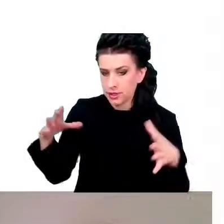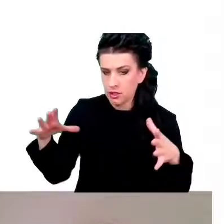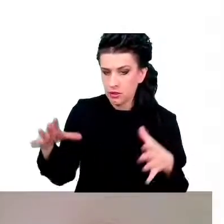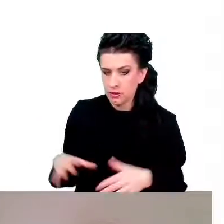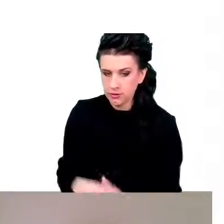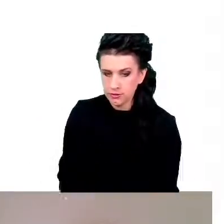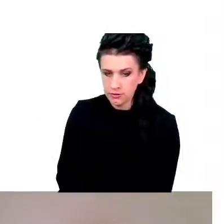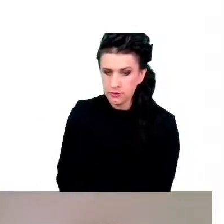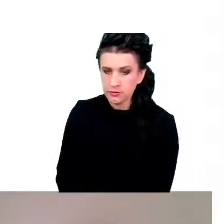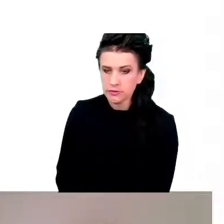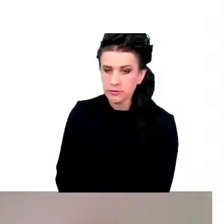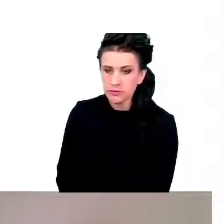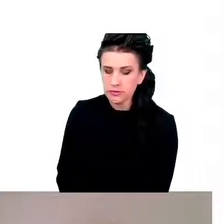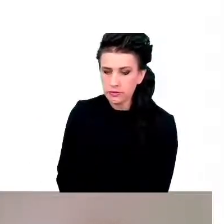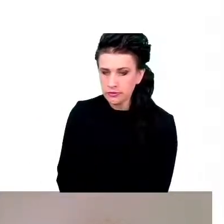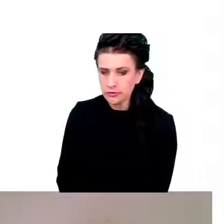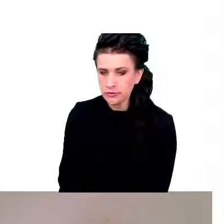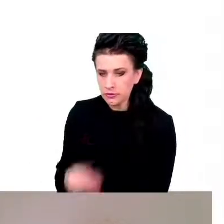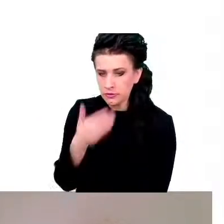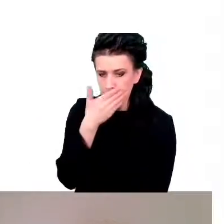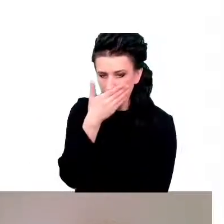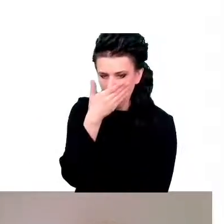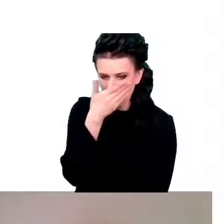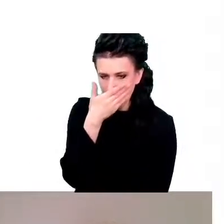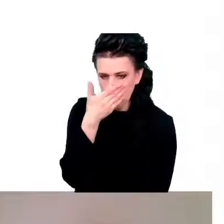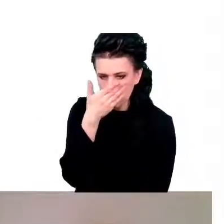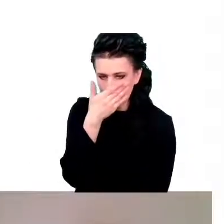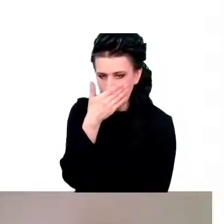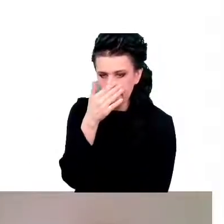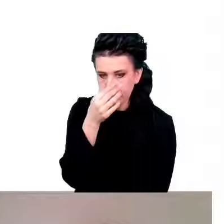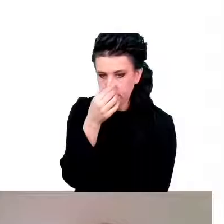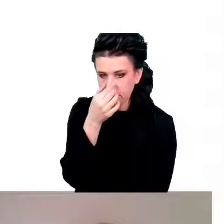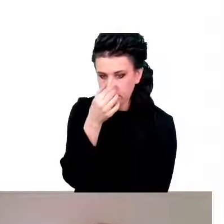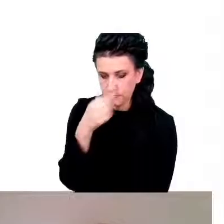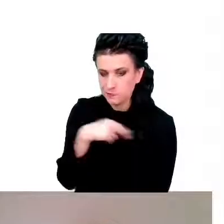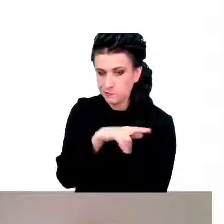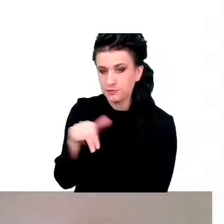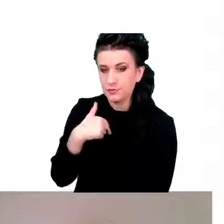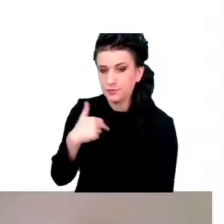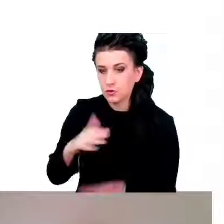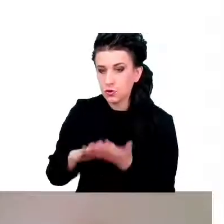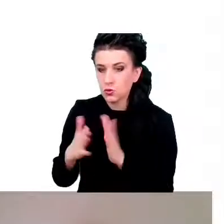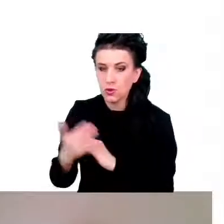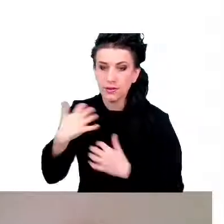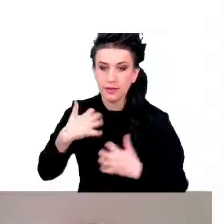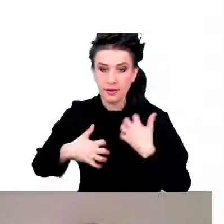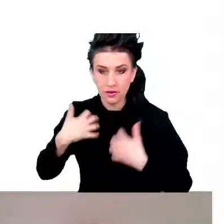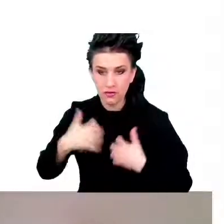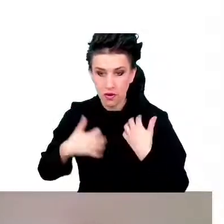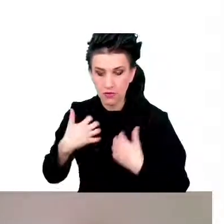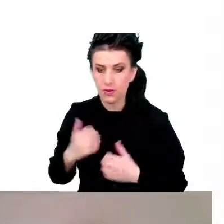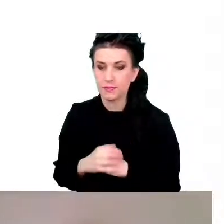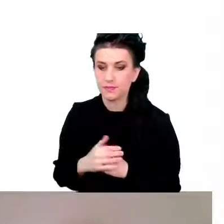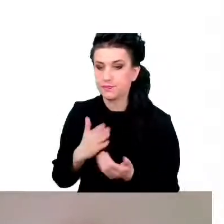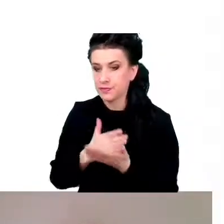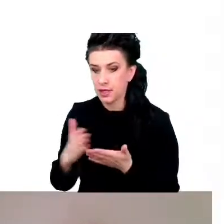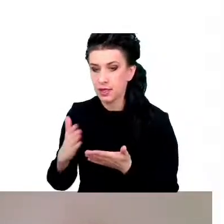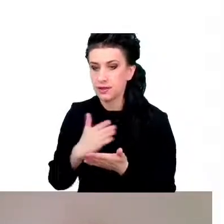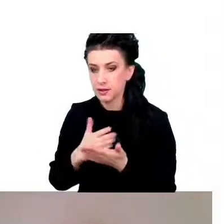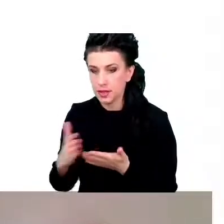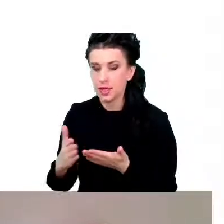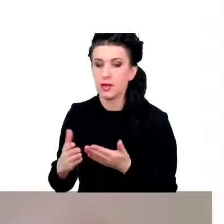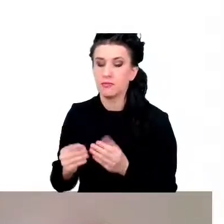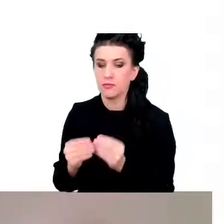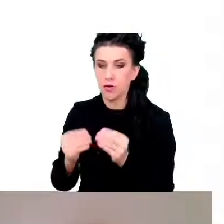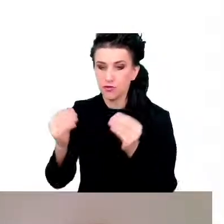w naszym układzie nerwowym cały czas powstają i zanikają